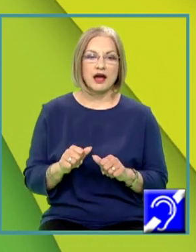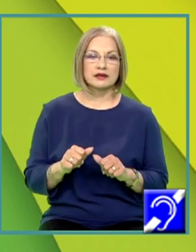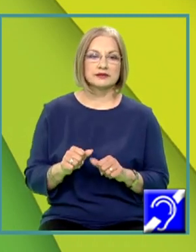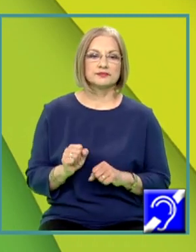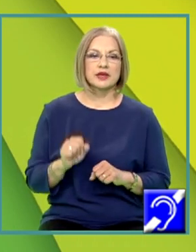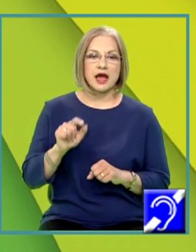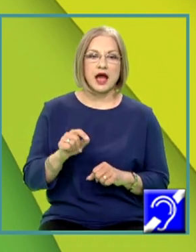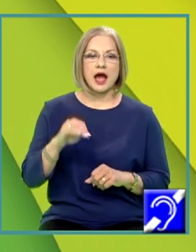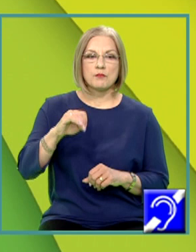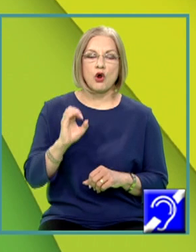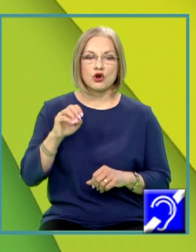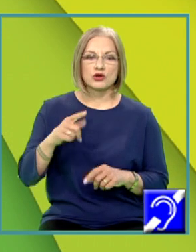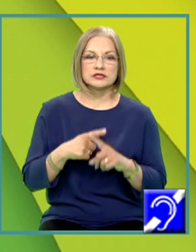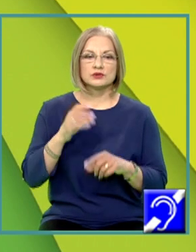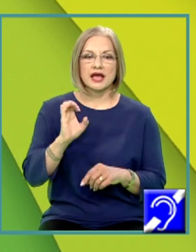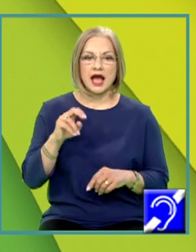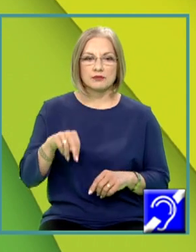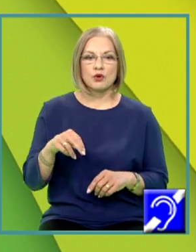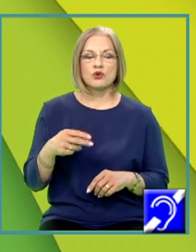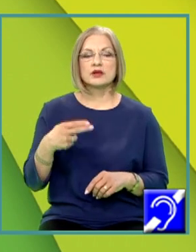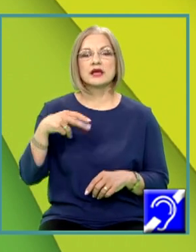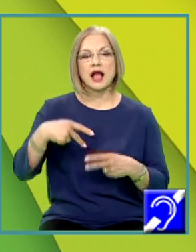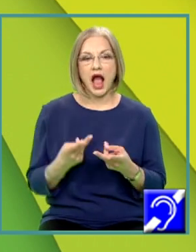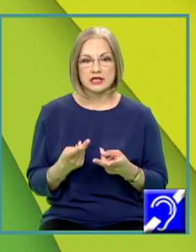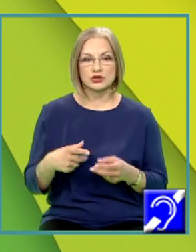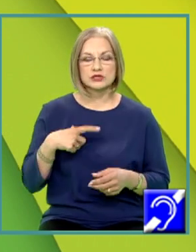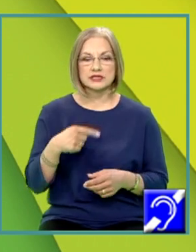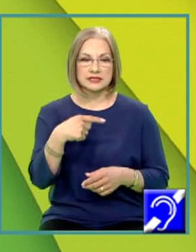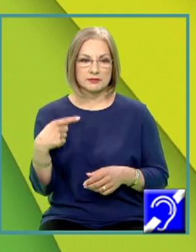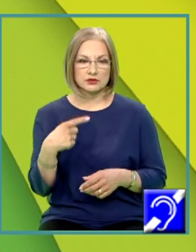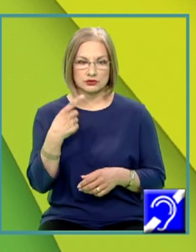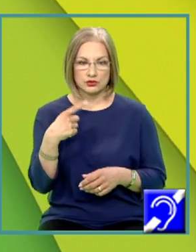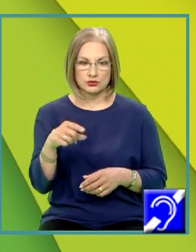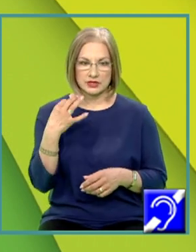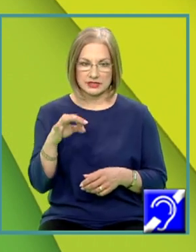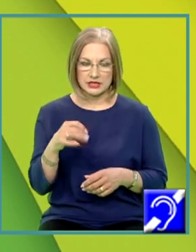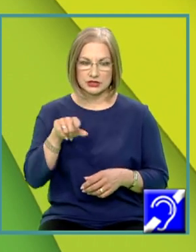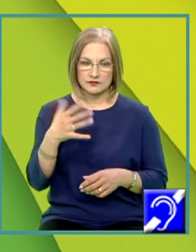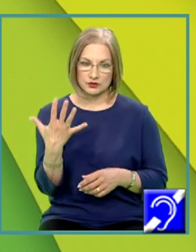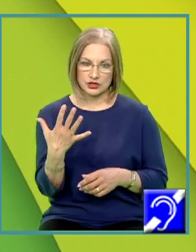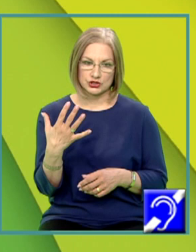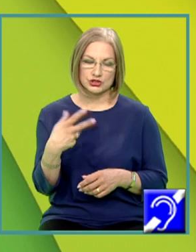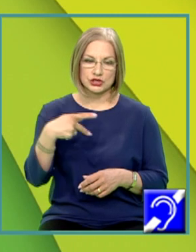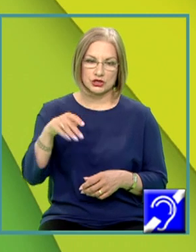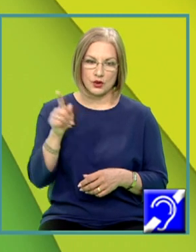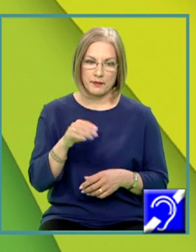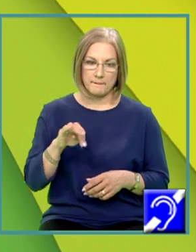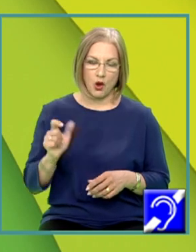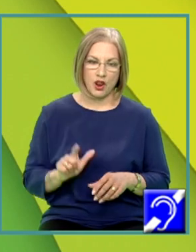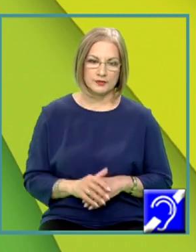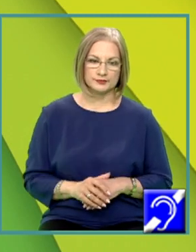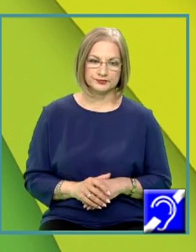a monoxidului de carbon gazos este minus 110,5 kJ per mol.